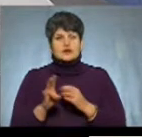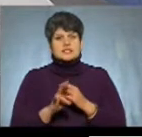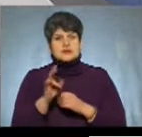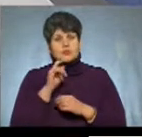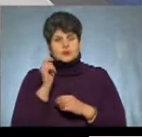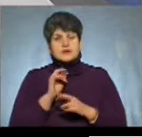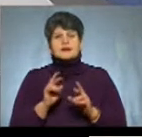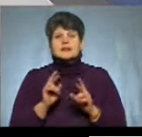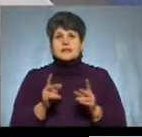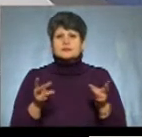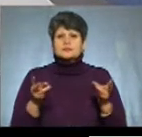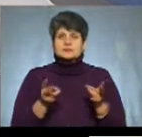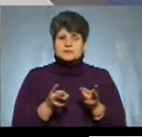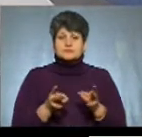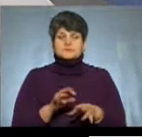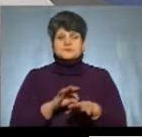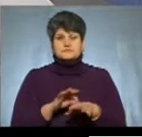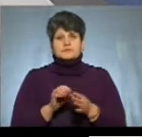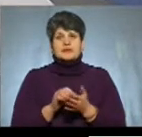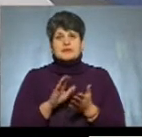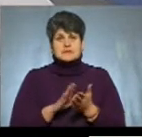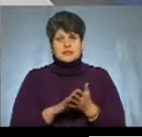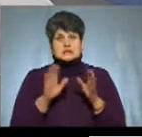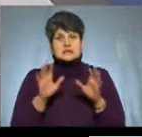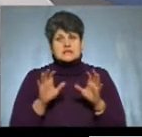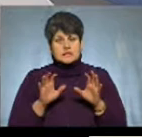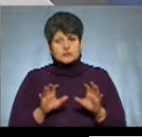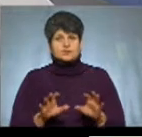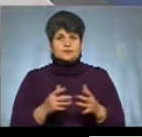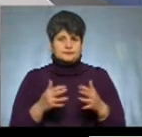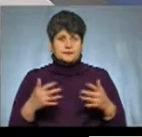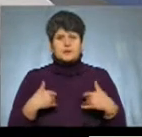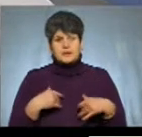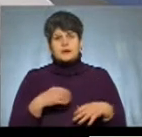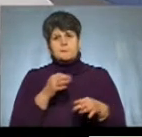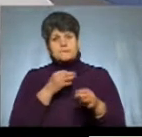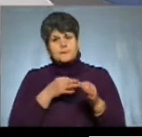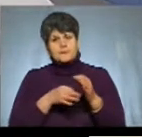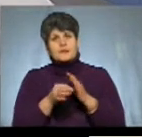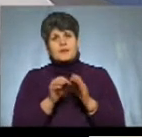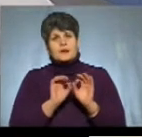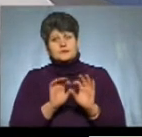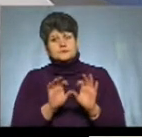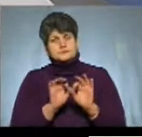яким чином потрібно зіснювати реєстрацію статуту. Ми, звичайно, всіх консультуємо, спілкуємося.